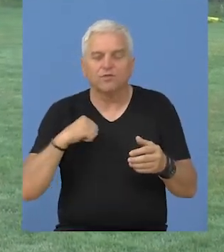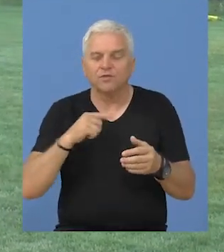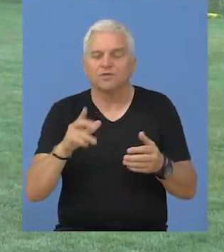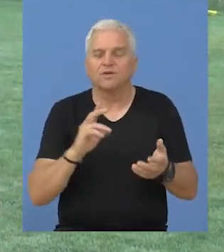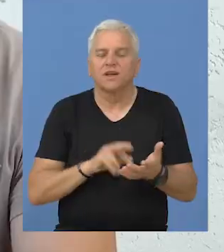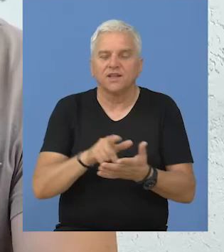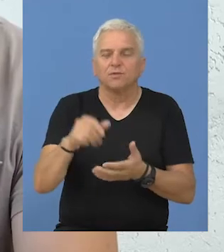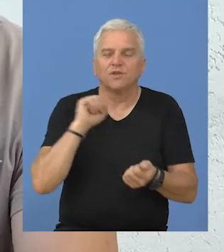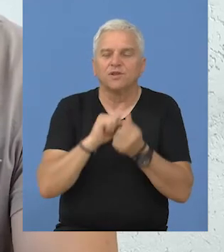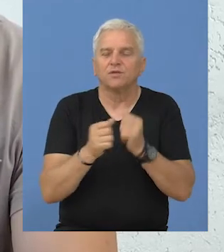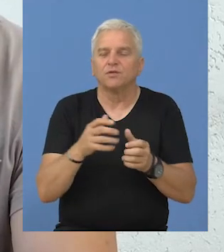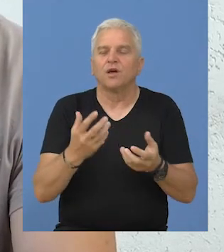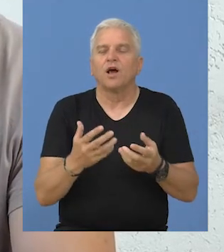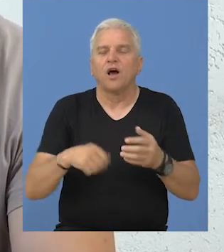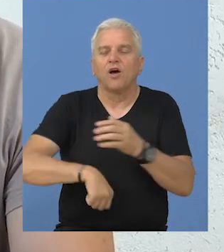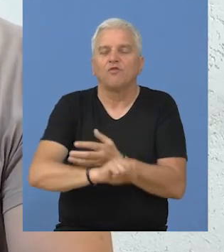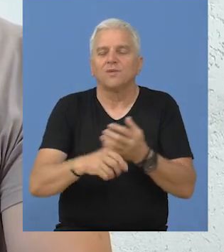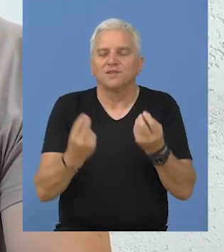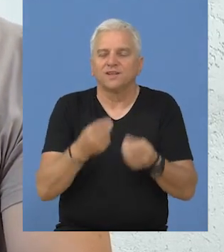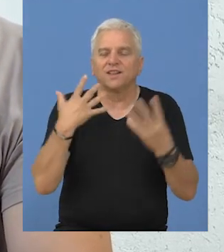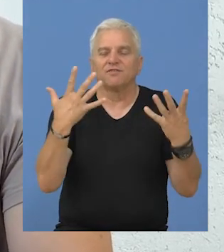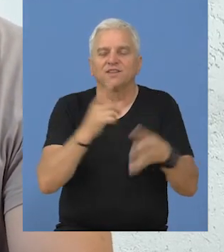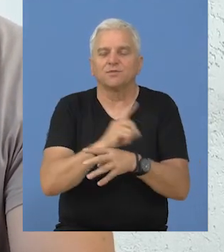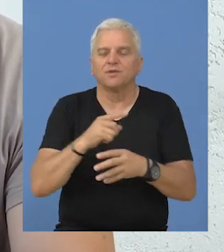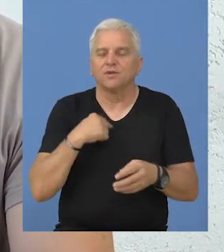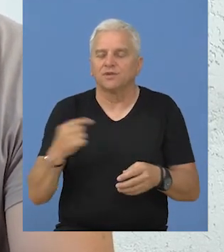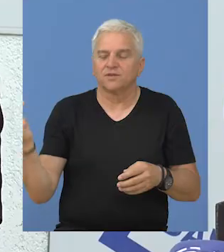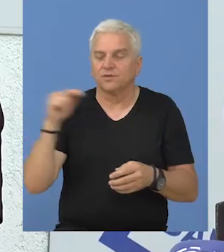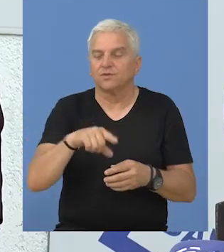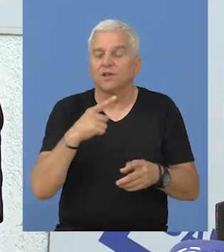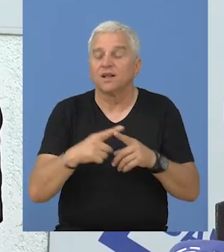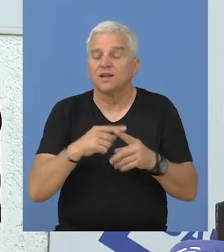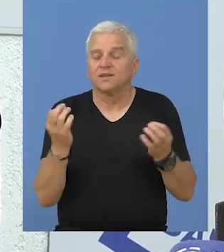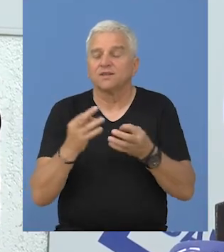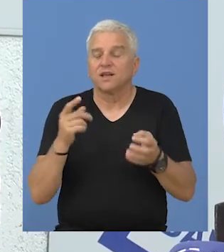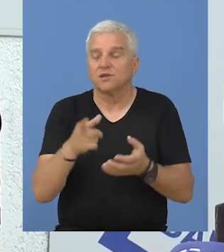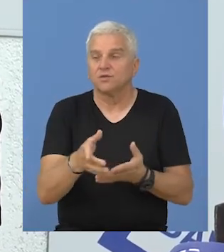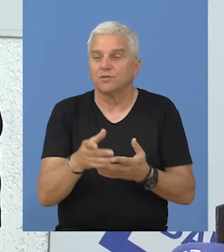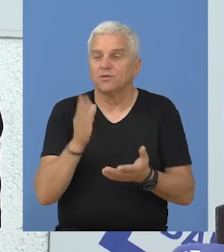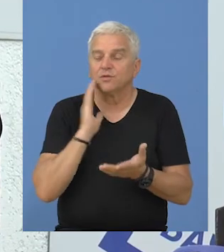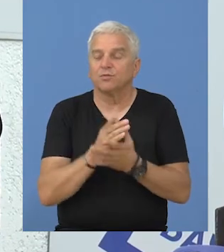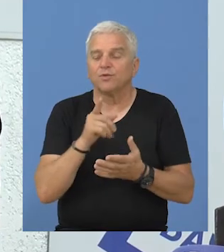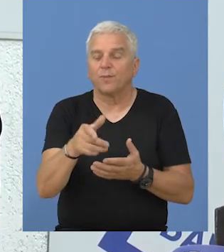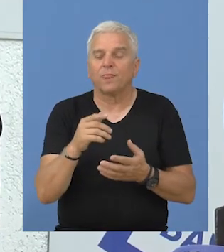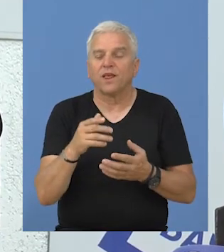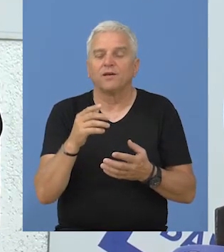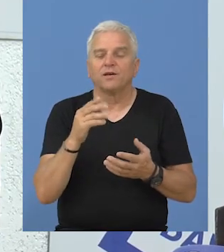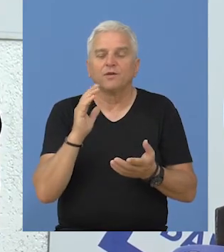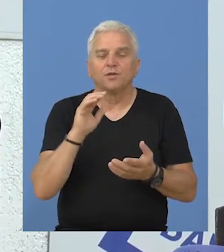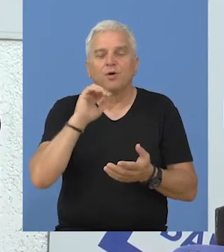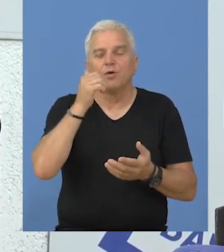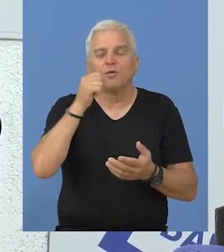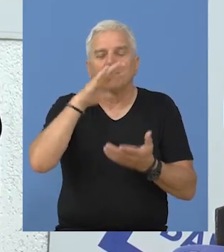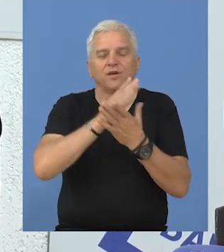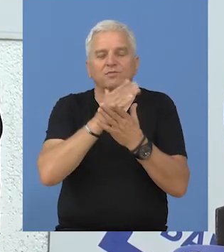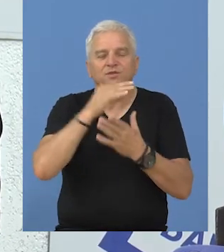ali dobro, idemo da se borimo. Futbol se igra 90 minuta. Ja sam negde i došao zbog toga da budemo tu u